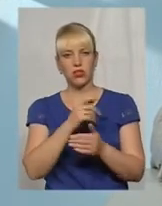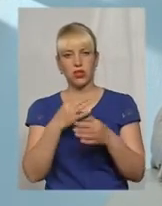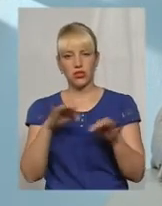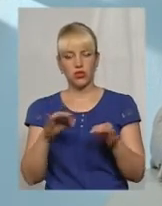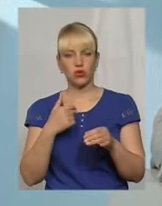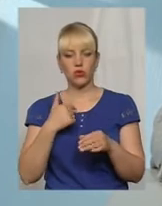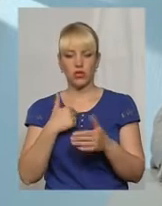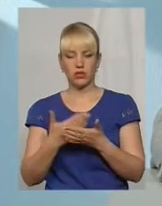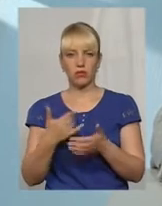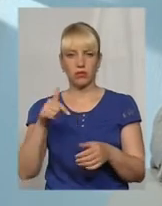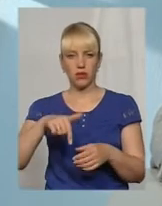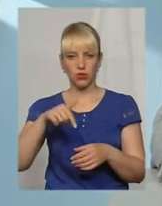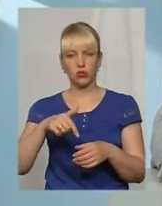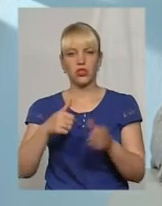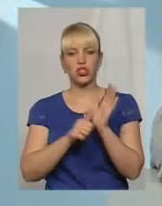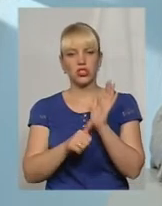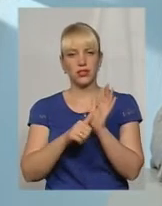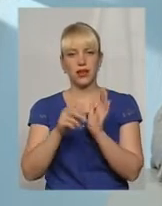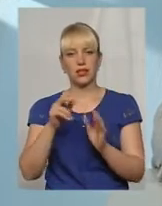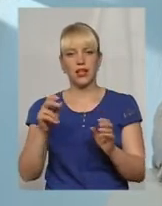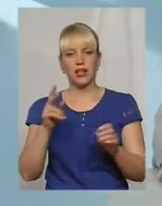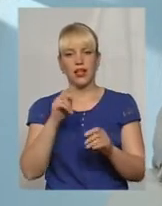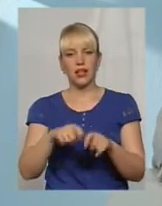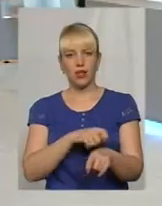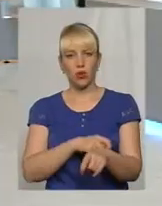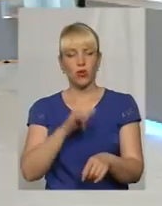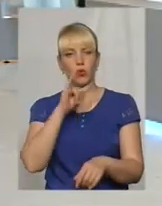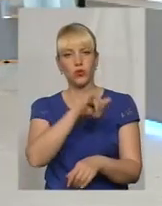городу, і в населенних пунктах, то у них цифра 50.